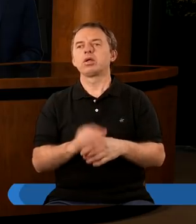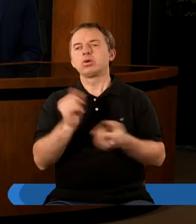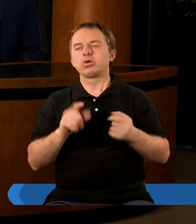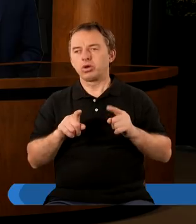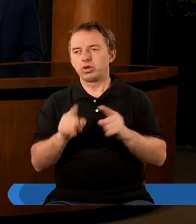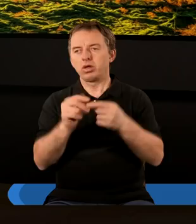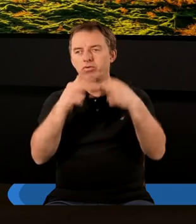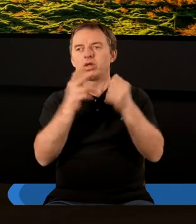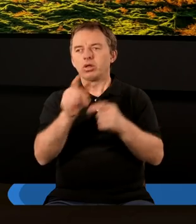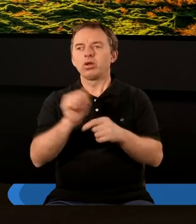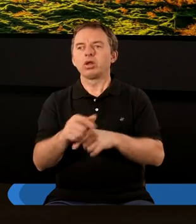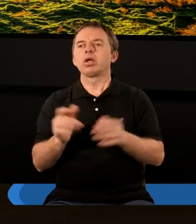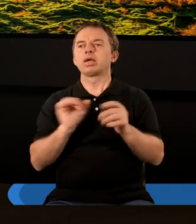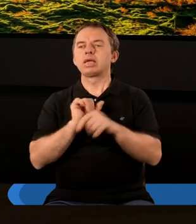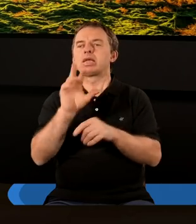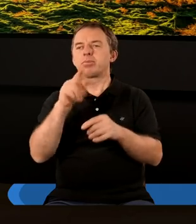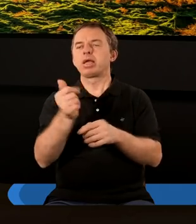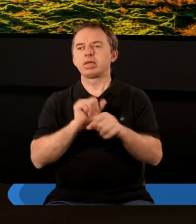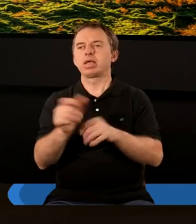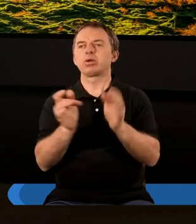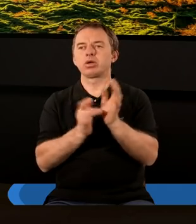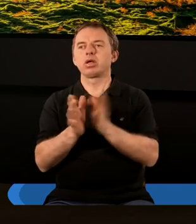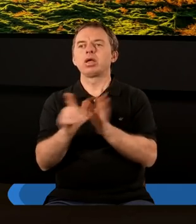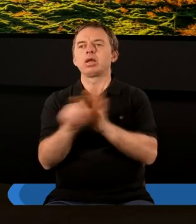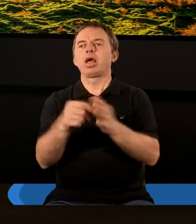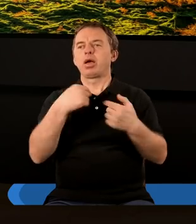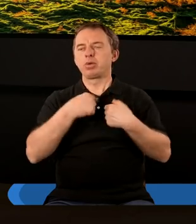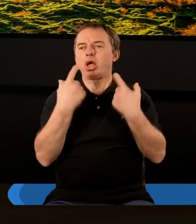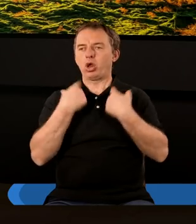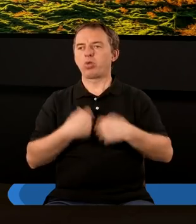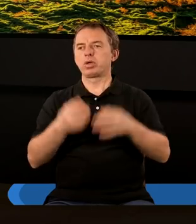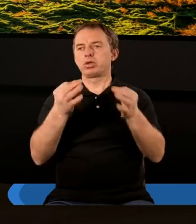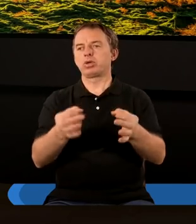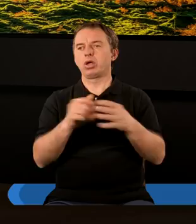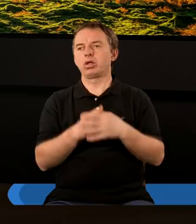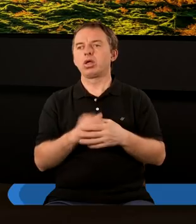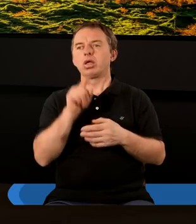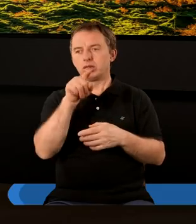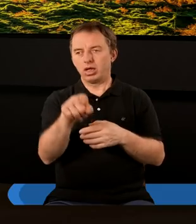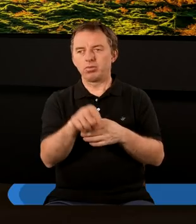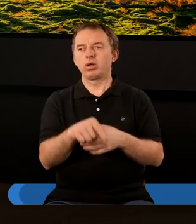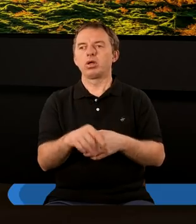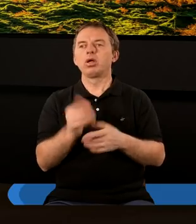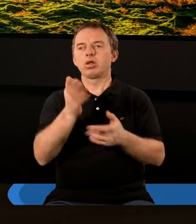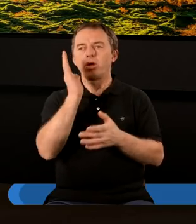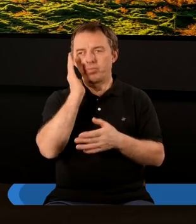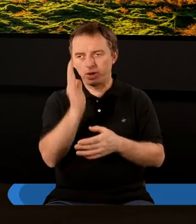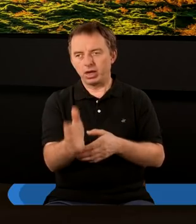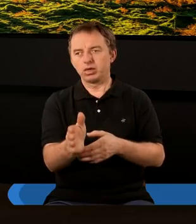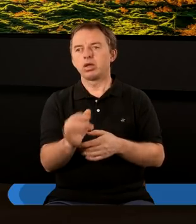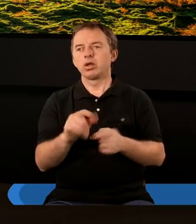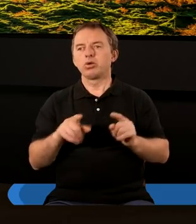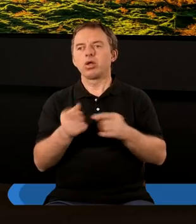co się dzieje w niebie, ale pokazuje o tym, kim jest Jezus Chrystus. Dla mnie osobiście dzisiaj. Nie tylko to, nie tylko to, co będzie